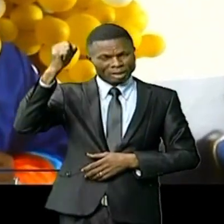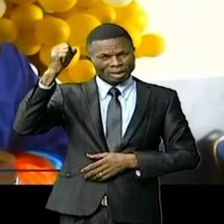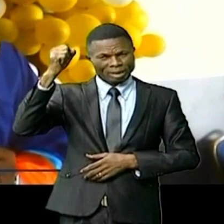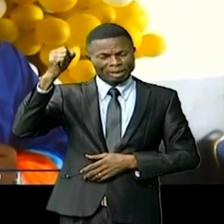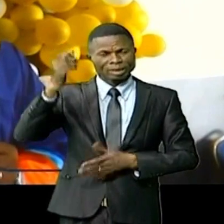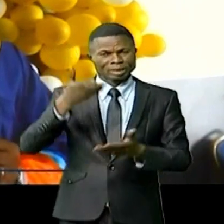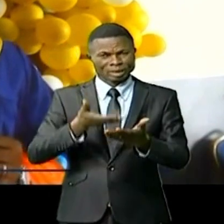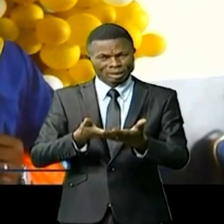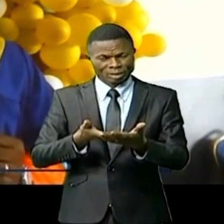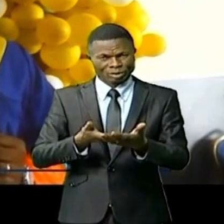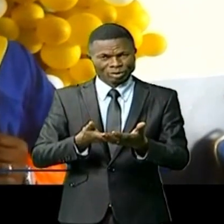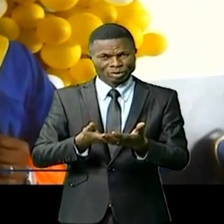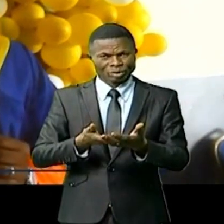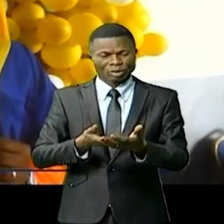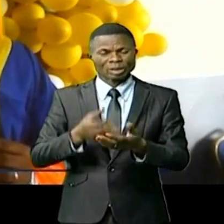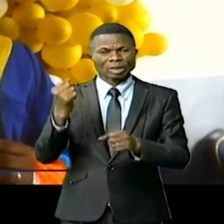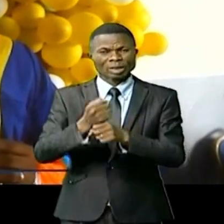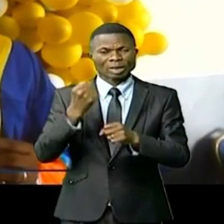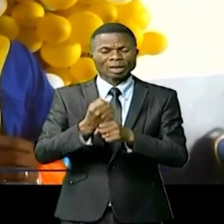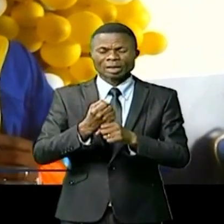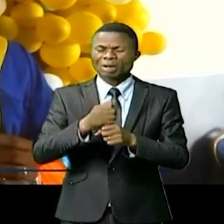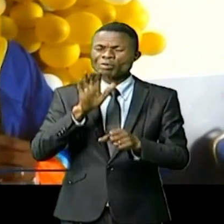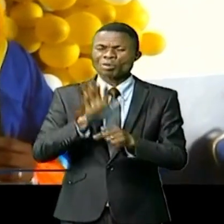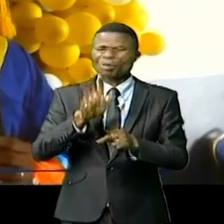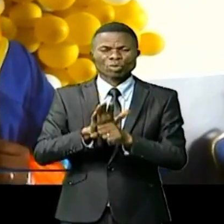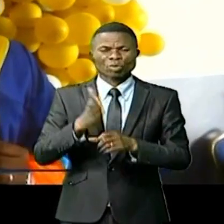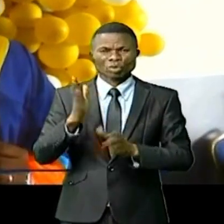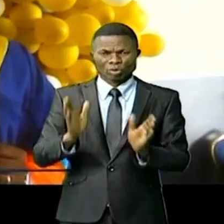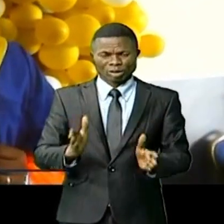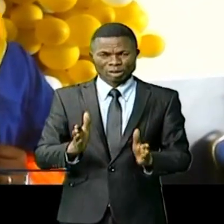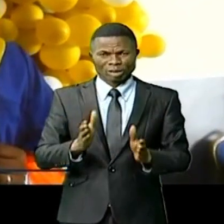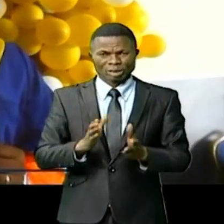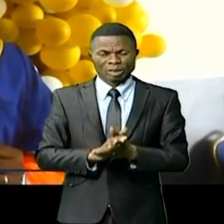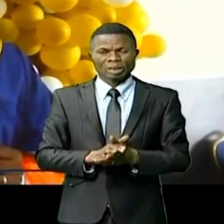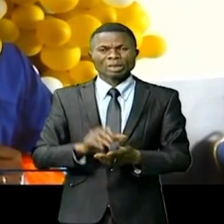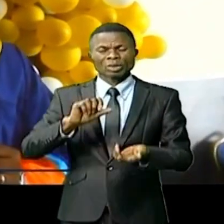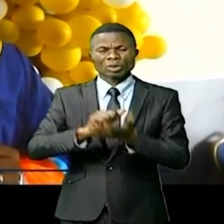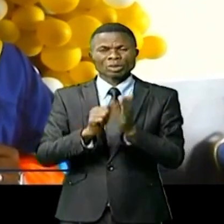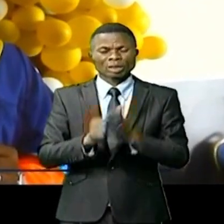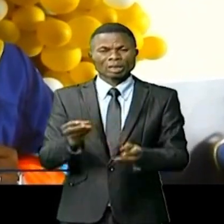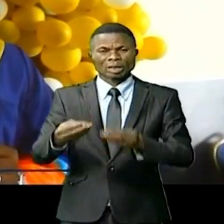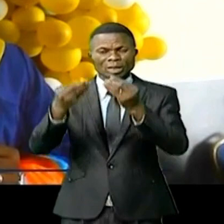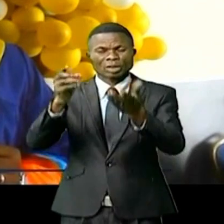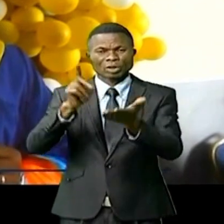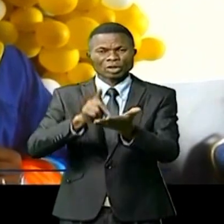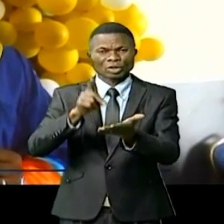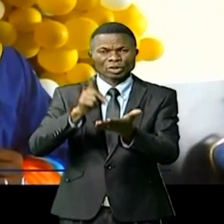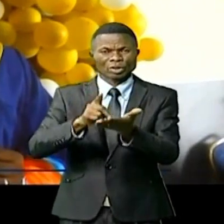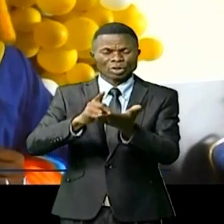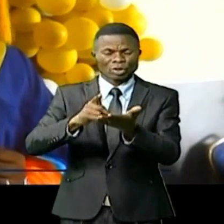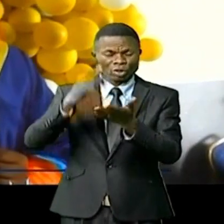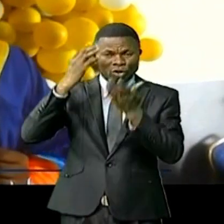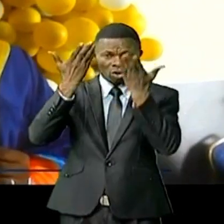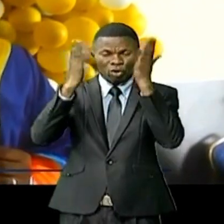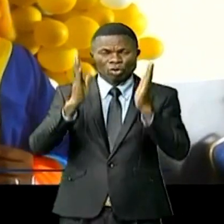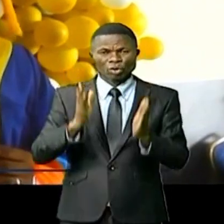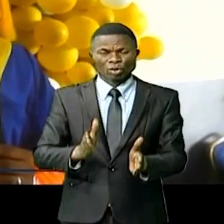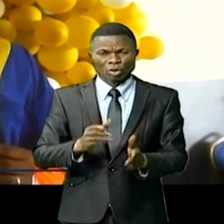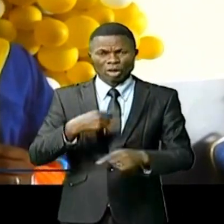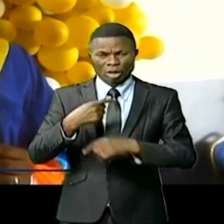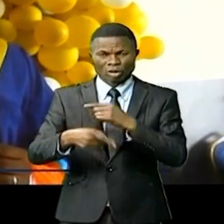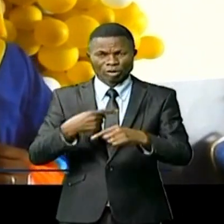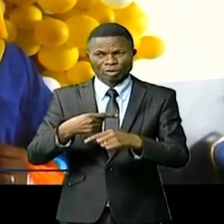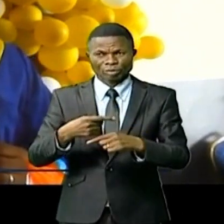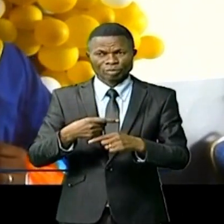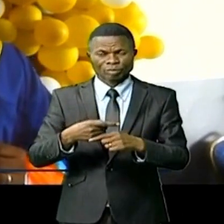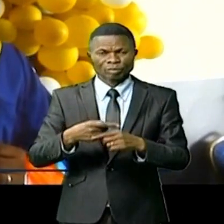du personnel pléthorique à l'homologation des diplômes délivrés à ses étudiants en passant par la